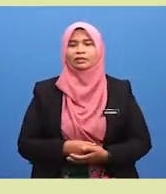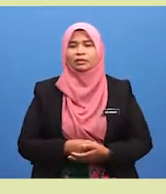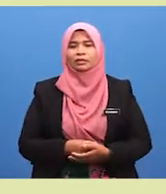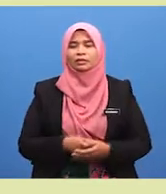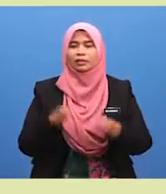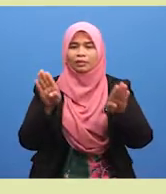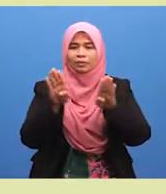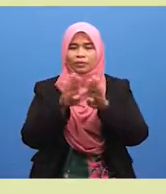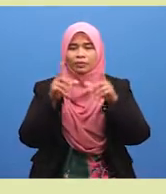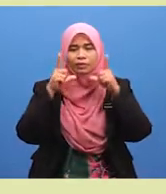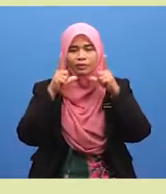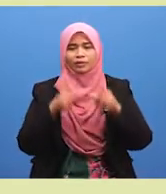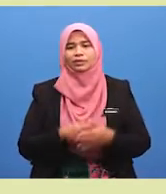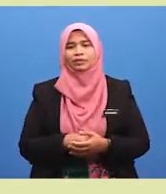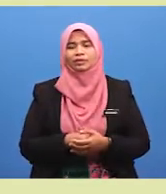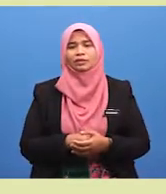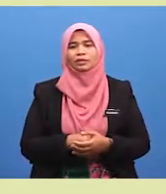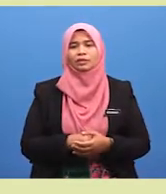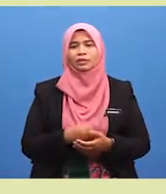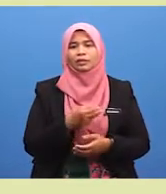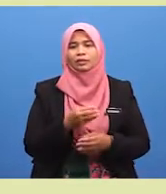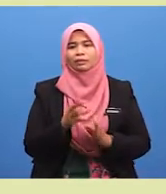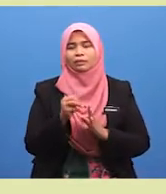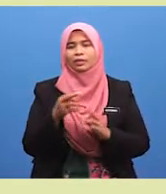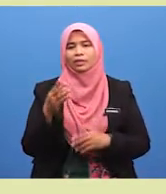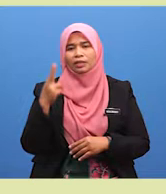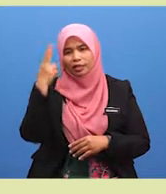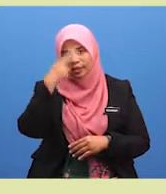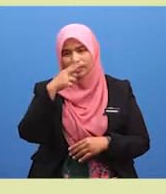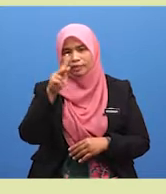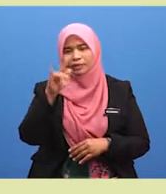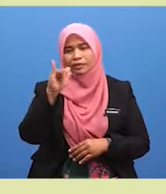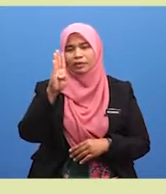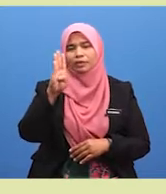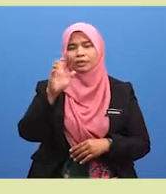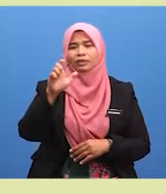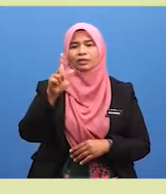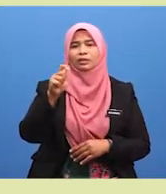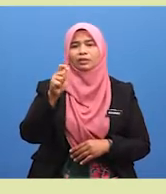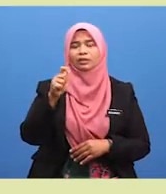kita begitu juga menutup aurat dan menghadap kekriblah.